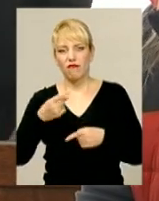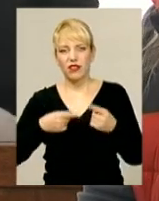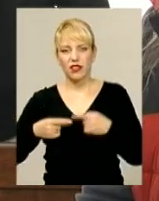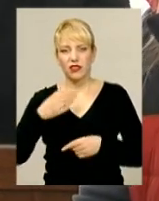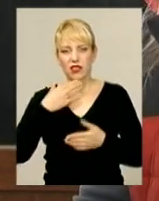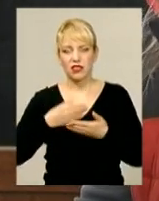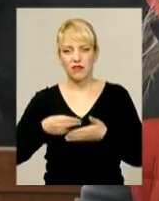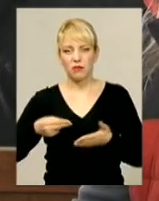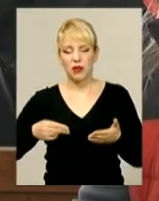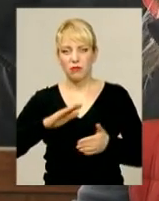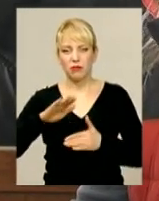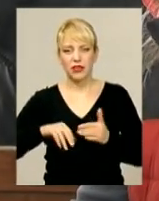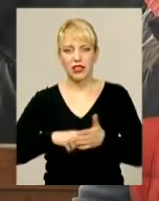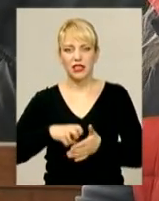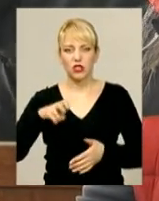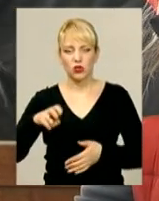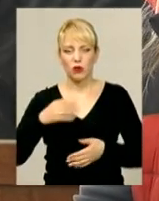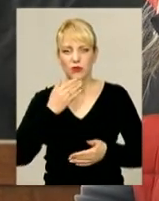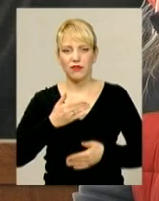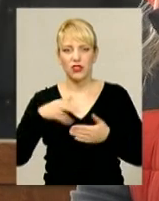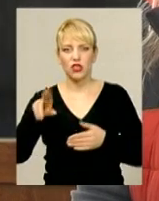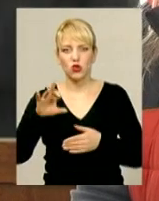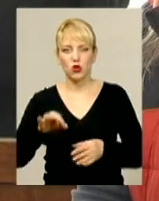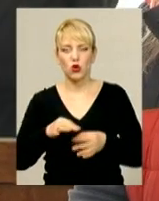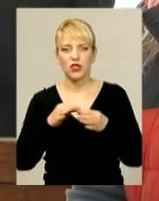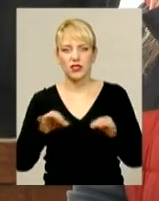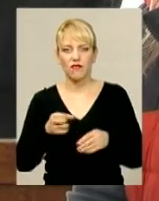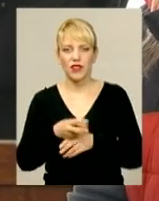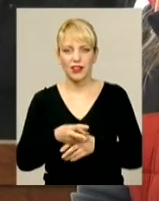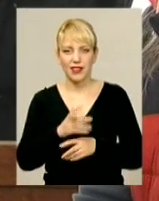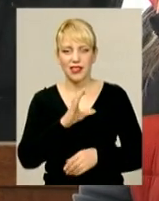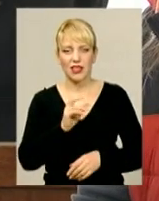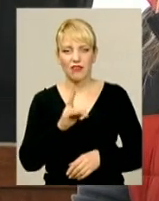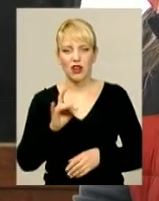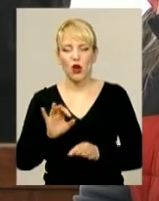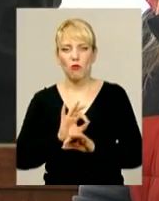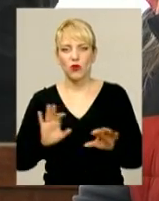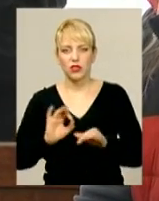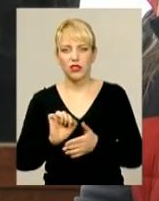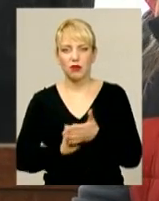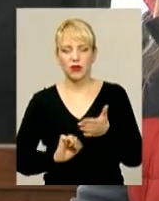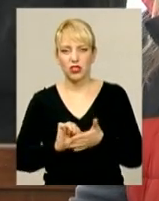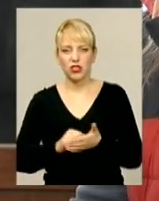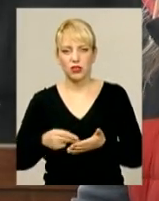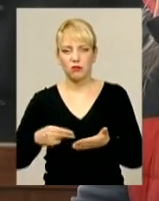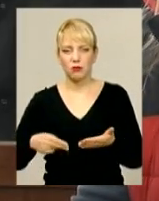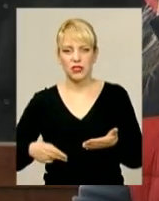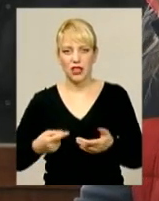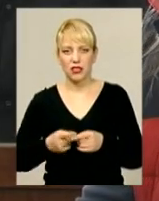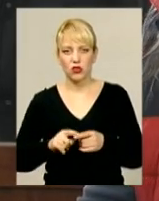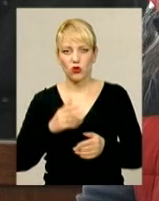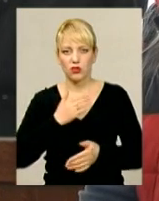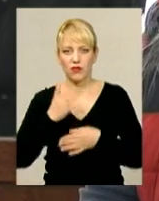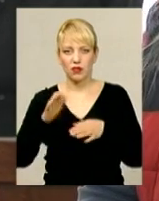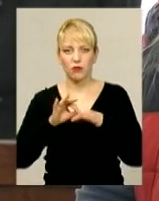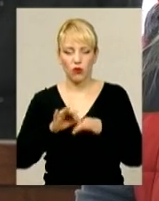під листом зверненням щодо звільнення Давіда Сакварелідзе, пояснити публічно причини підписання вищевказаного звернення, проведення